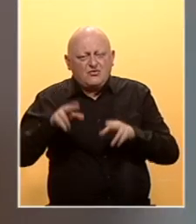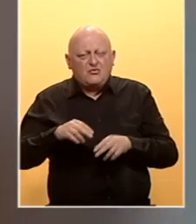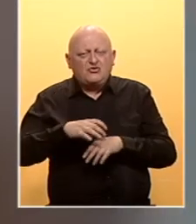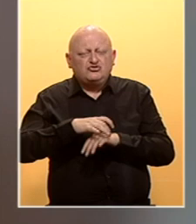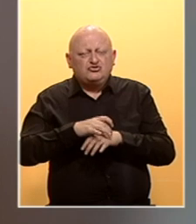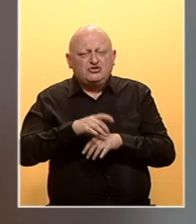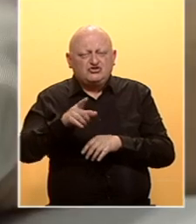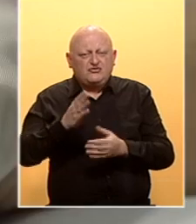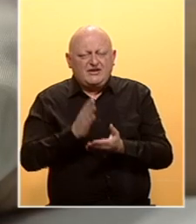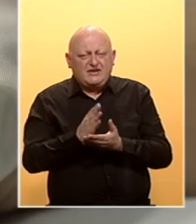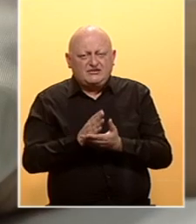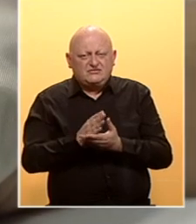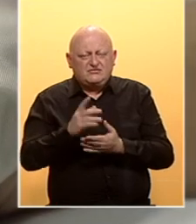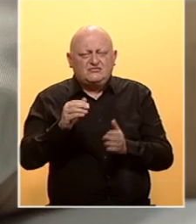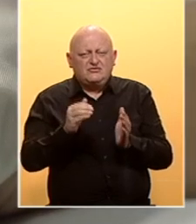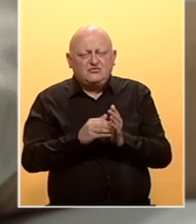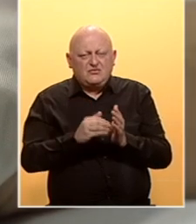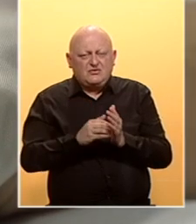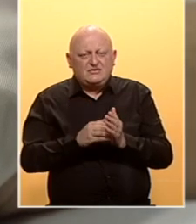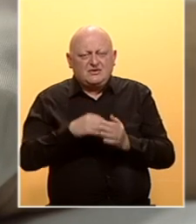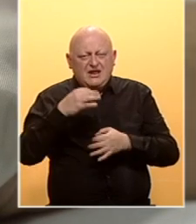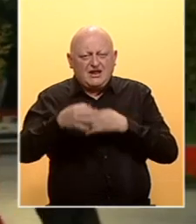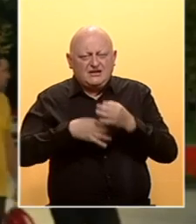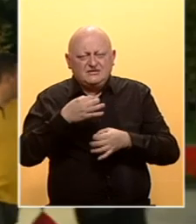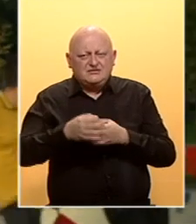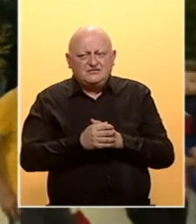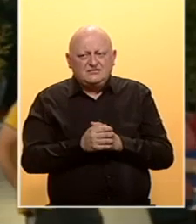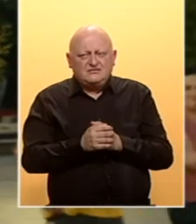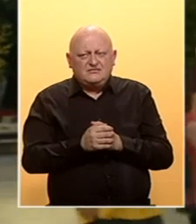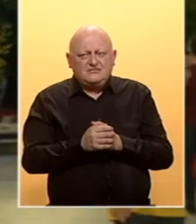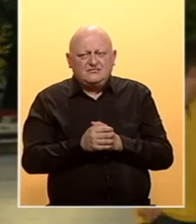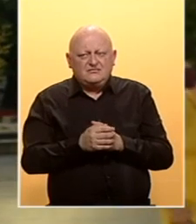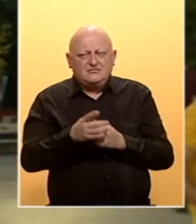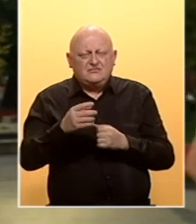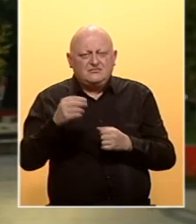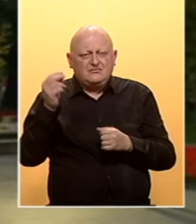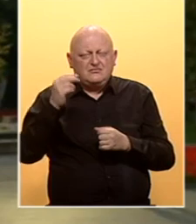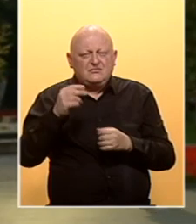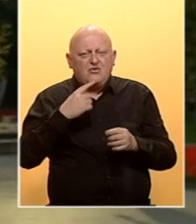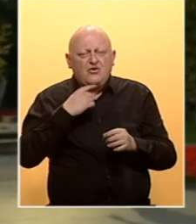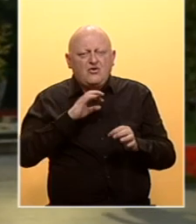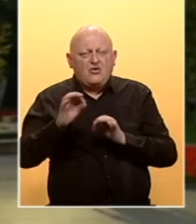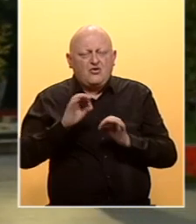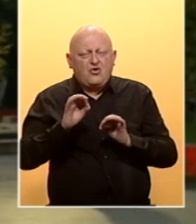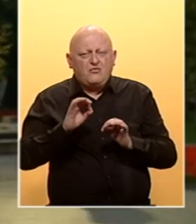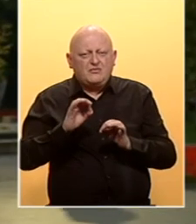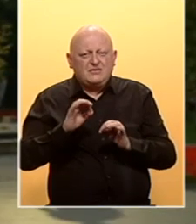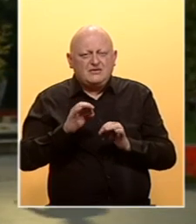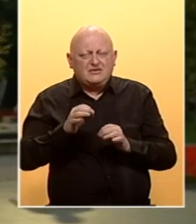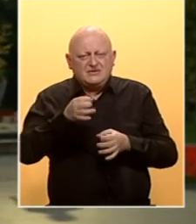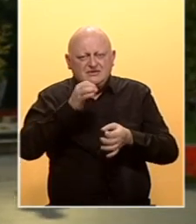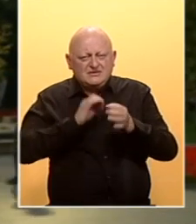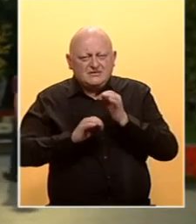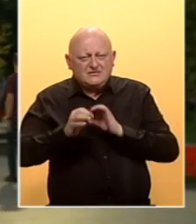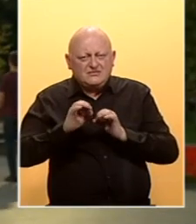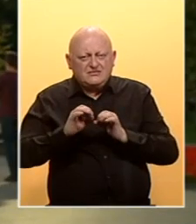liječenja na ovaj način. A potrebne su i analize. Eksperski tim na nivore u Republice Srpske koji priprema vodiče za liječenje